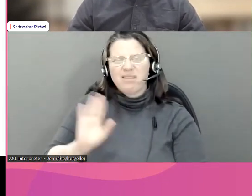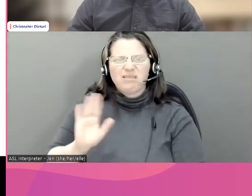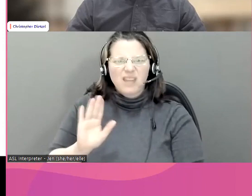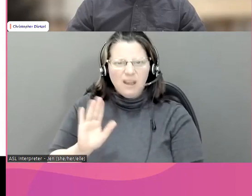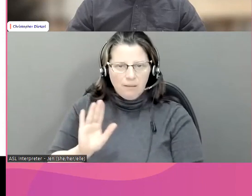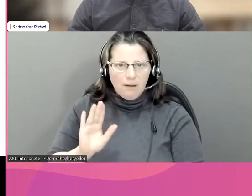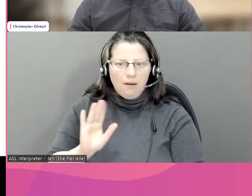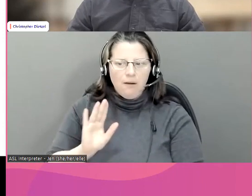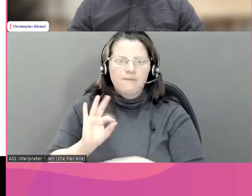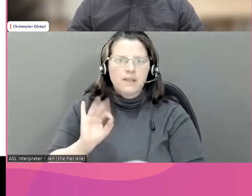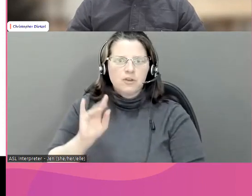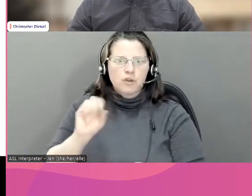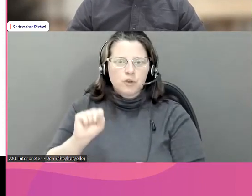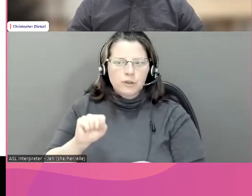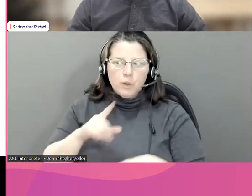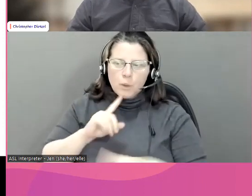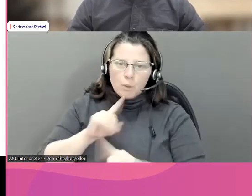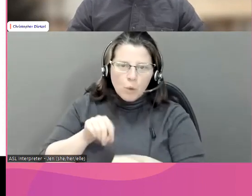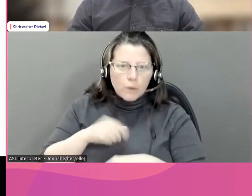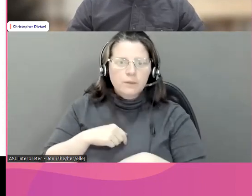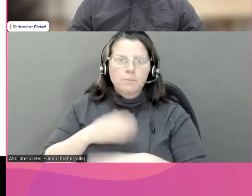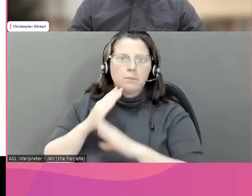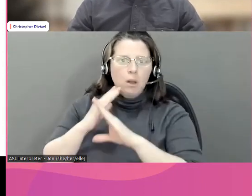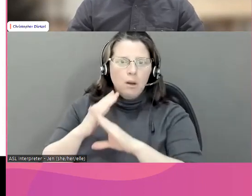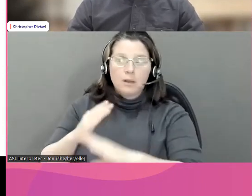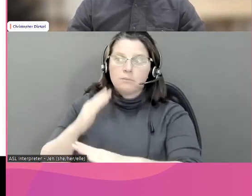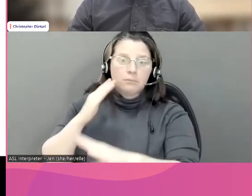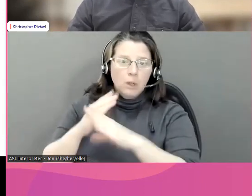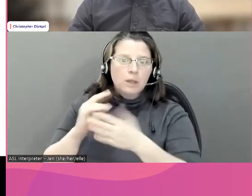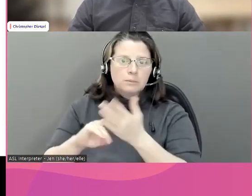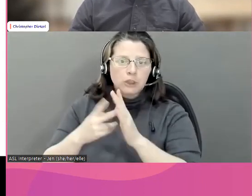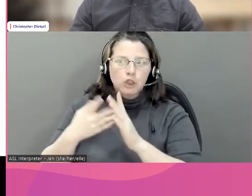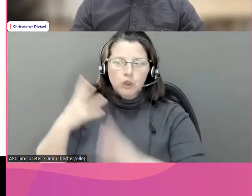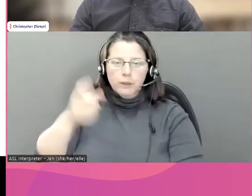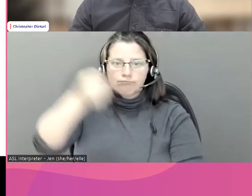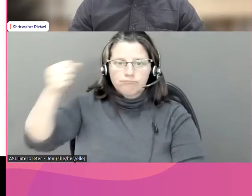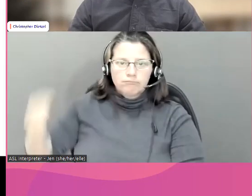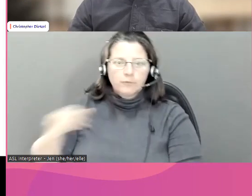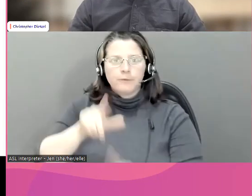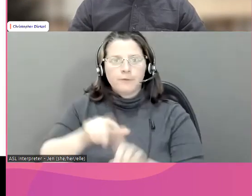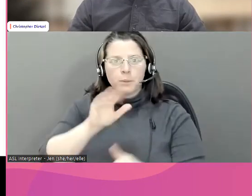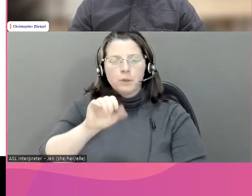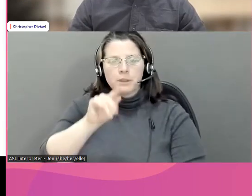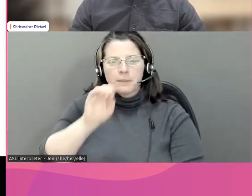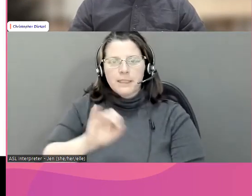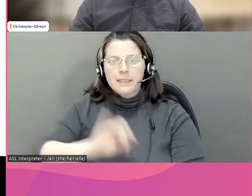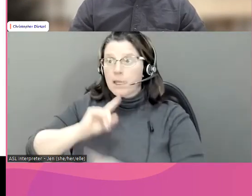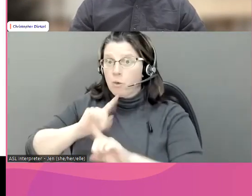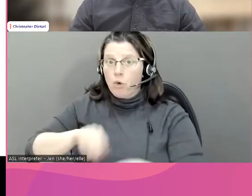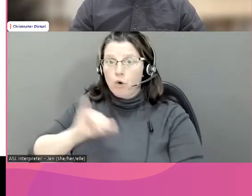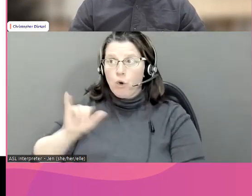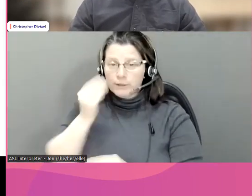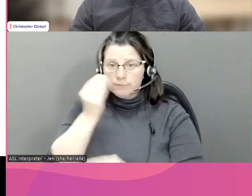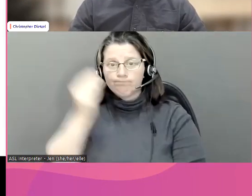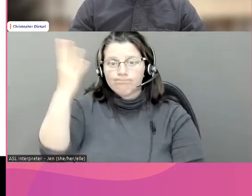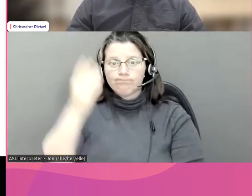elle-même, utiliser les fonctionnalités, telles que le blocage et le signalement. Vous pouvez enlever une personne d'un espace et vous